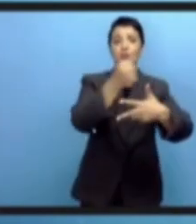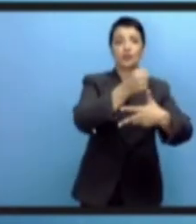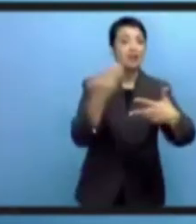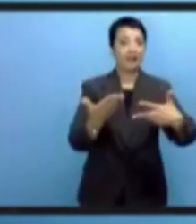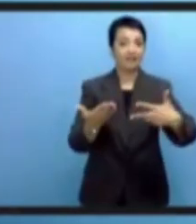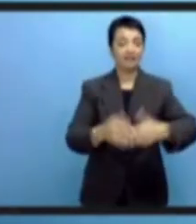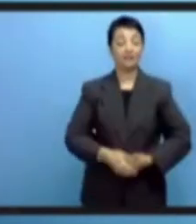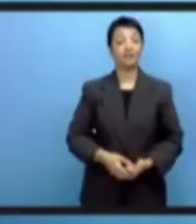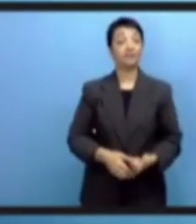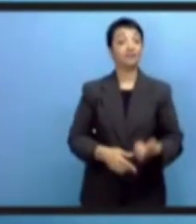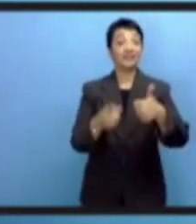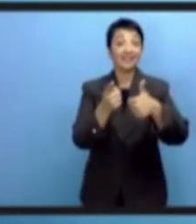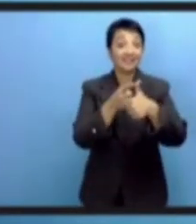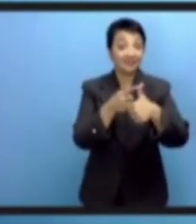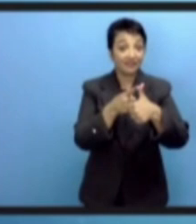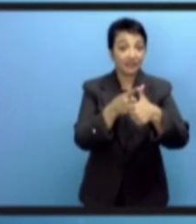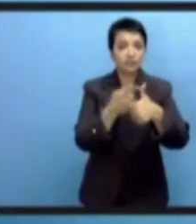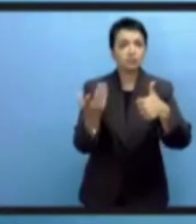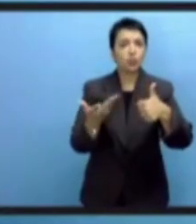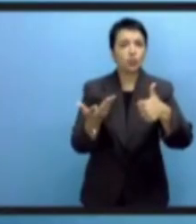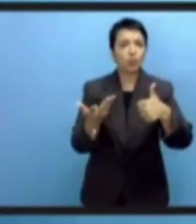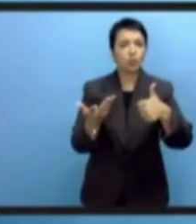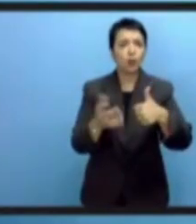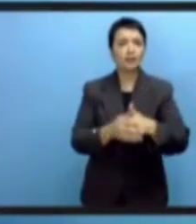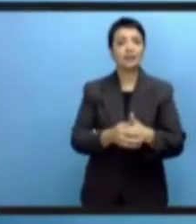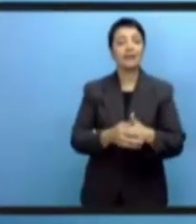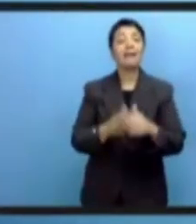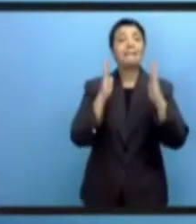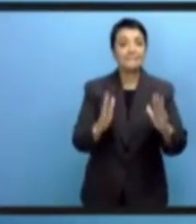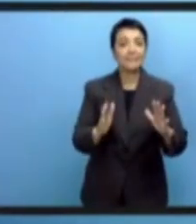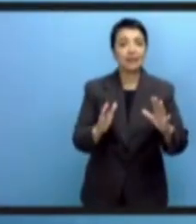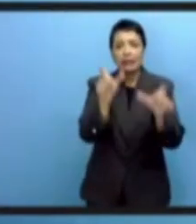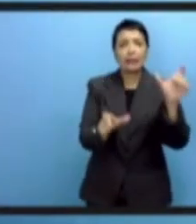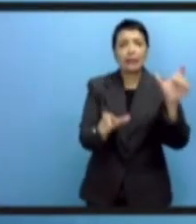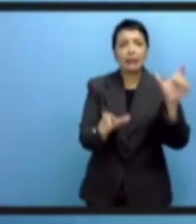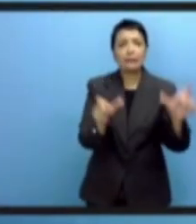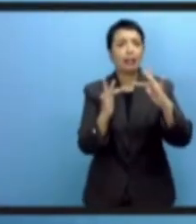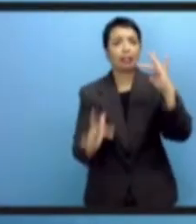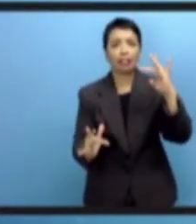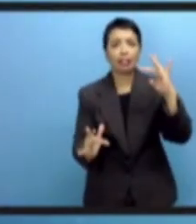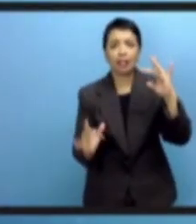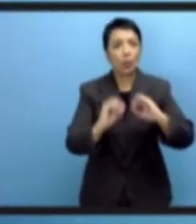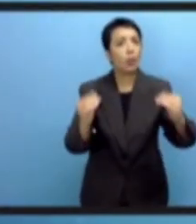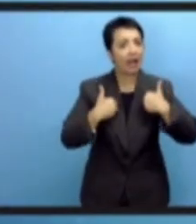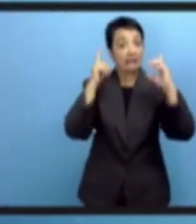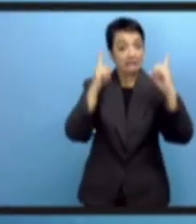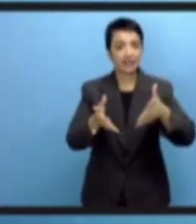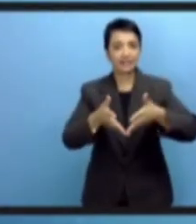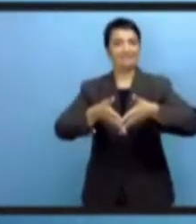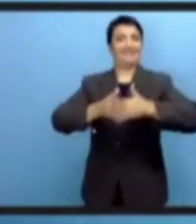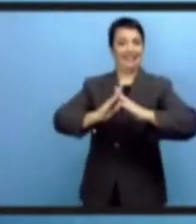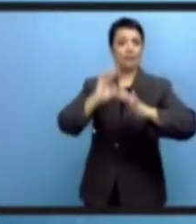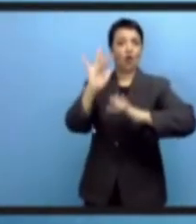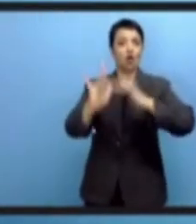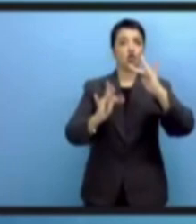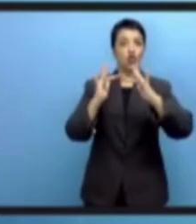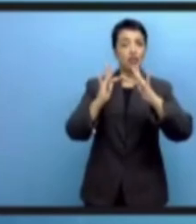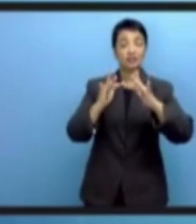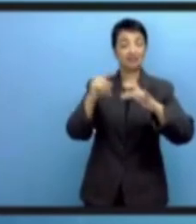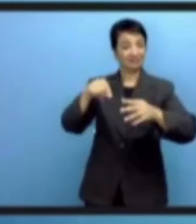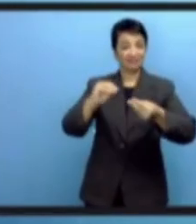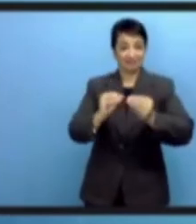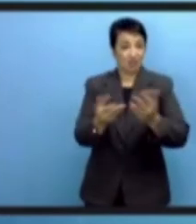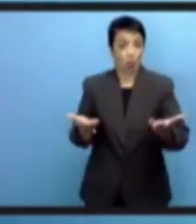Проблем много. Докладчики, которые выступали до меня, описали ряд из них, что происходит в